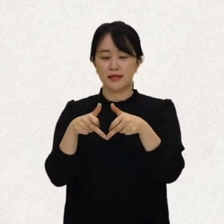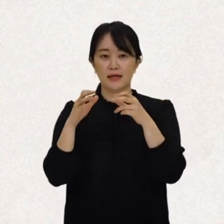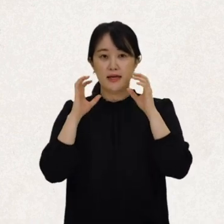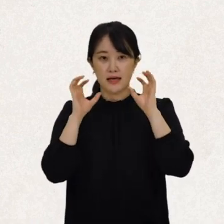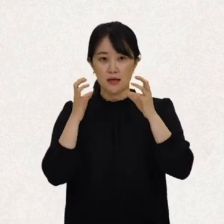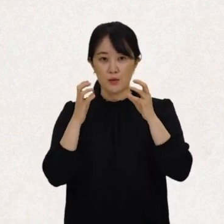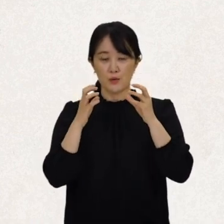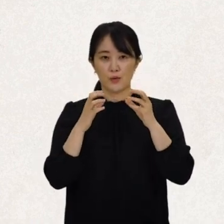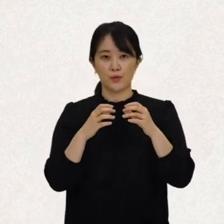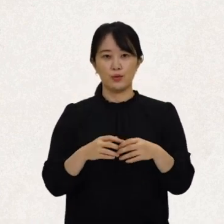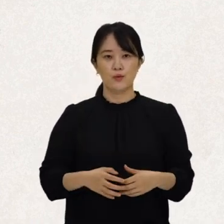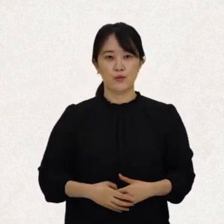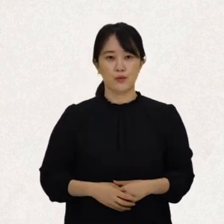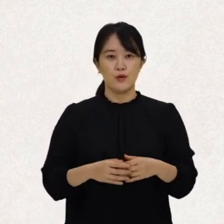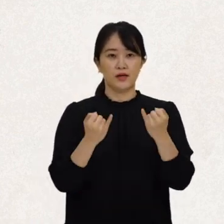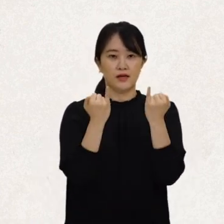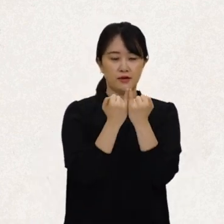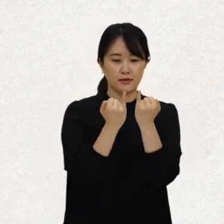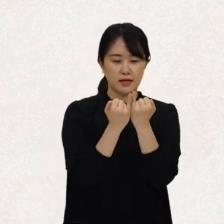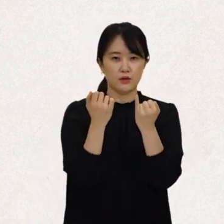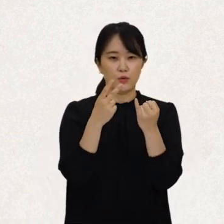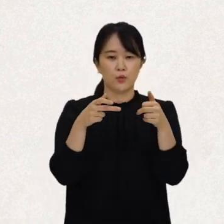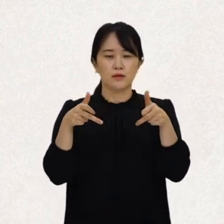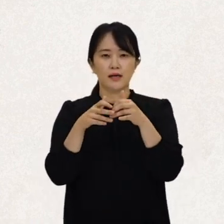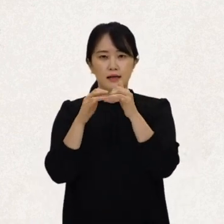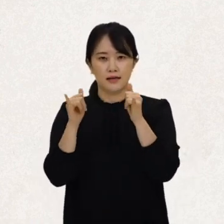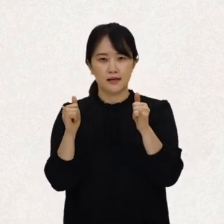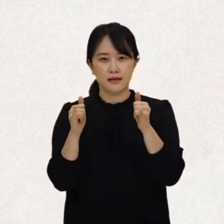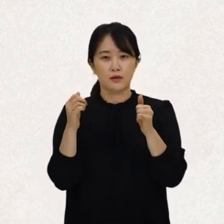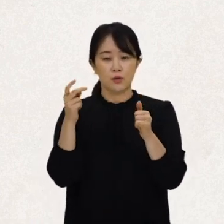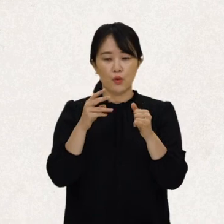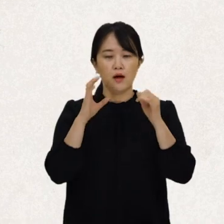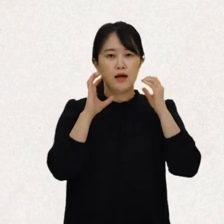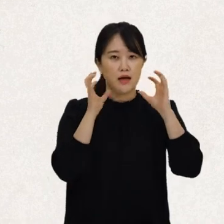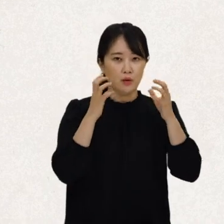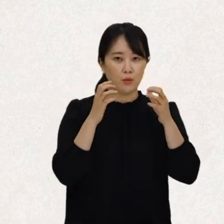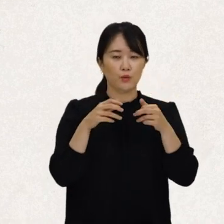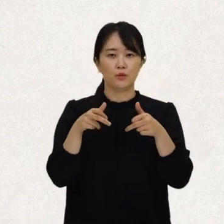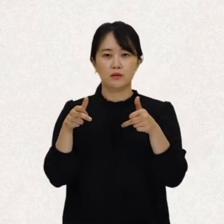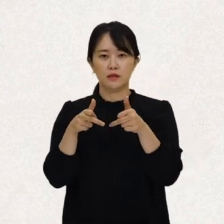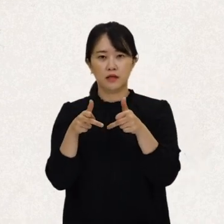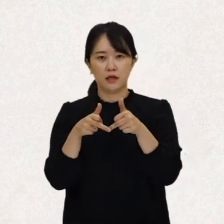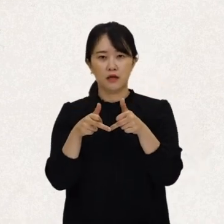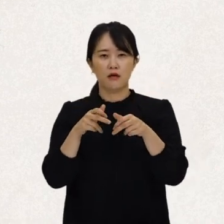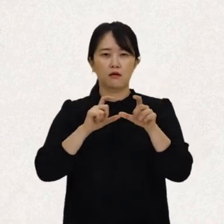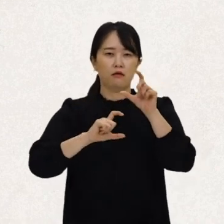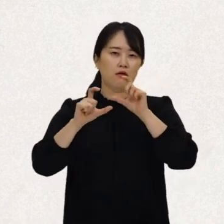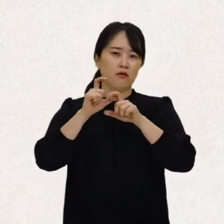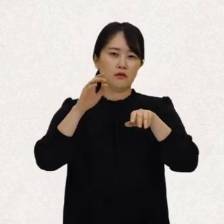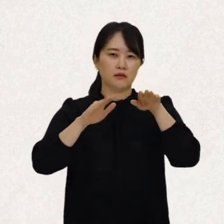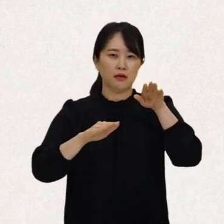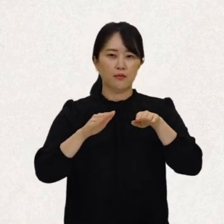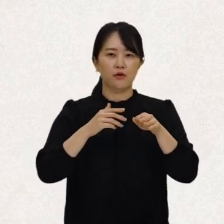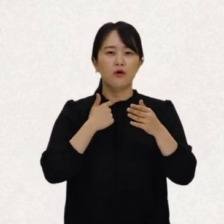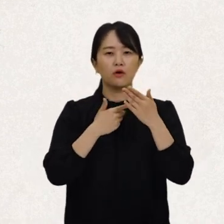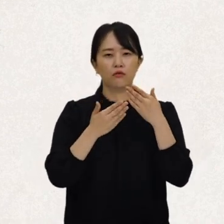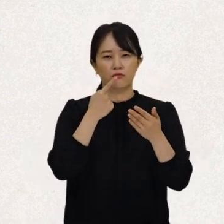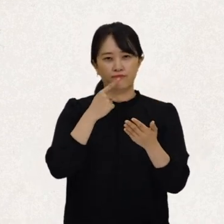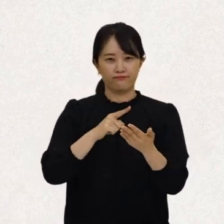각각 여성이자 장애인으로서, 아동이자 장애인으로서 더욱 차별을 겪기 쉬워요.